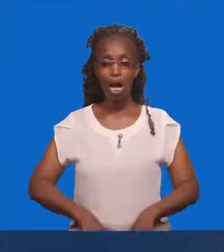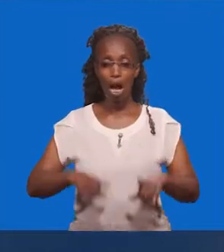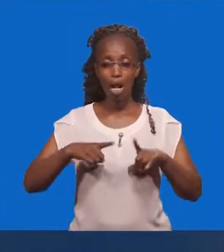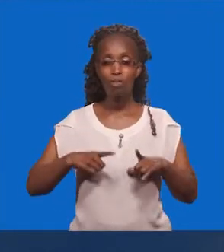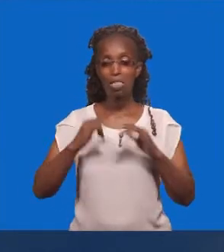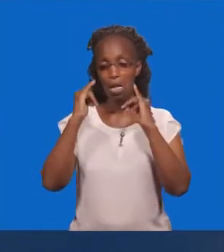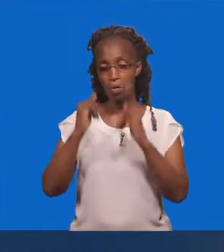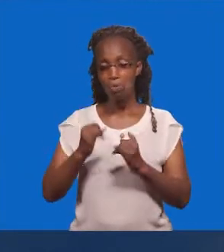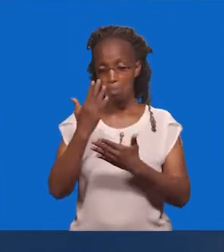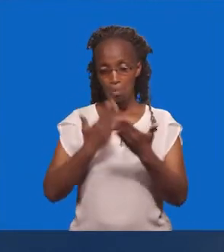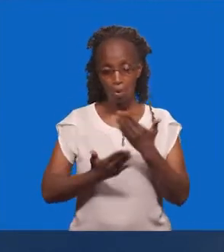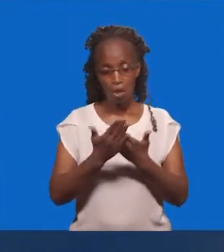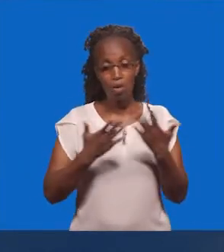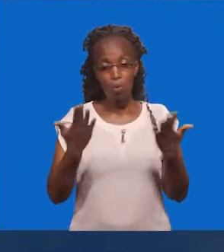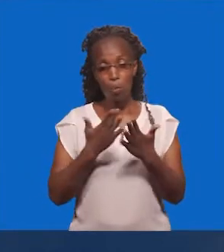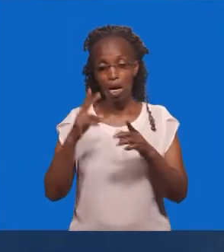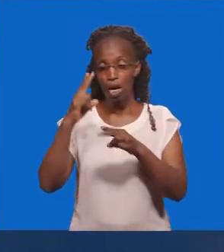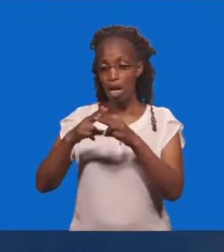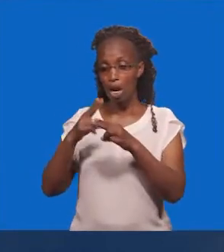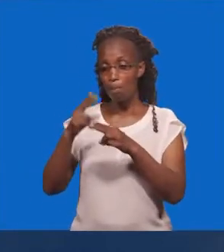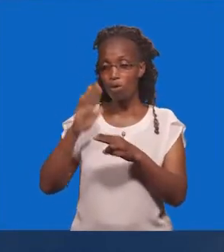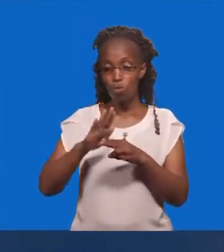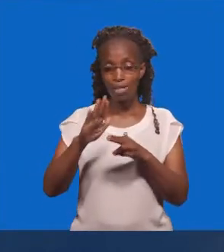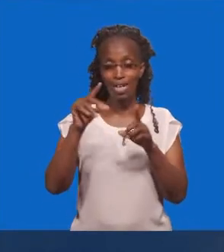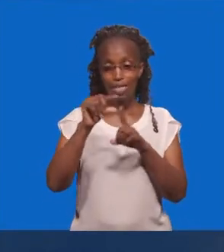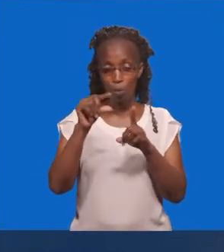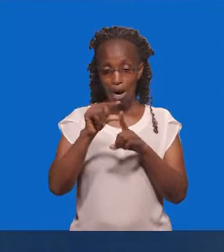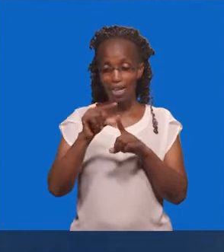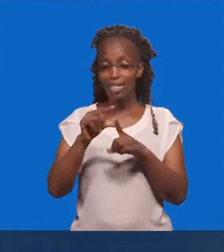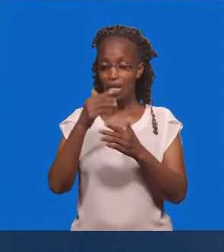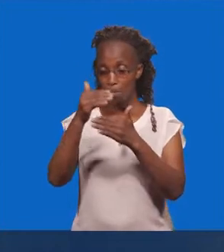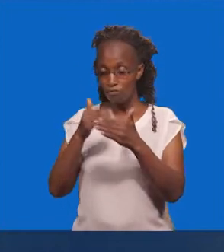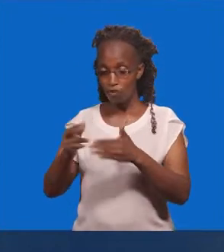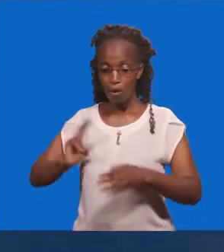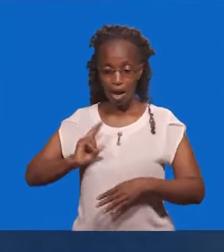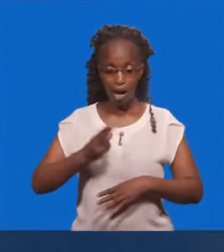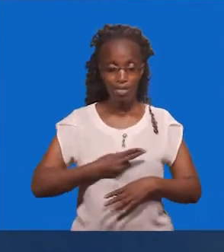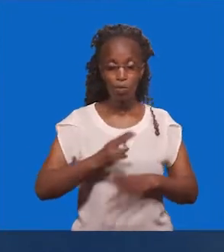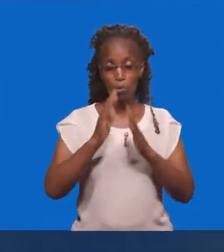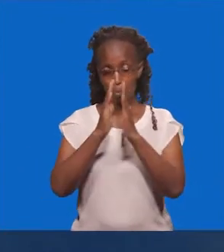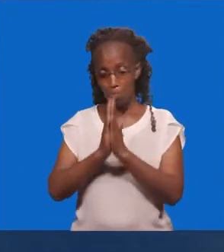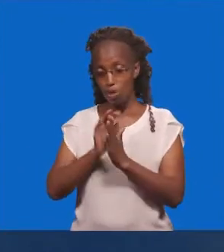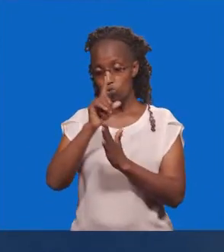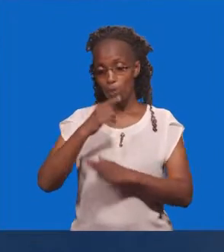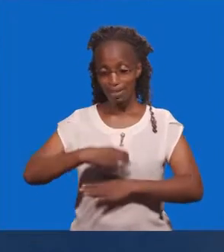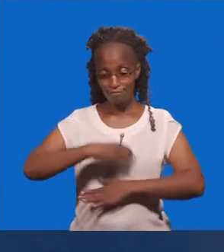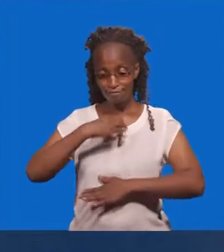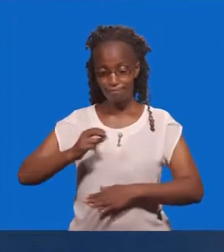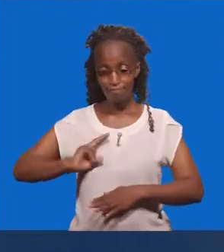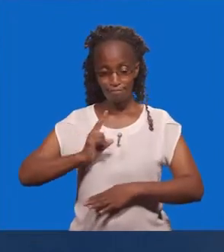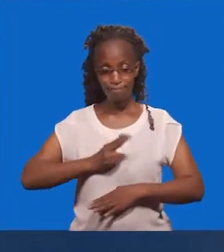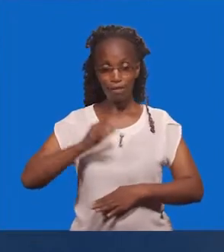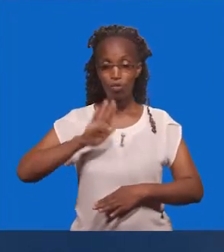Na ni asubu ingine ambayo neno lako Liko mbeleze yetu Ni na kuomba ili mungu ishemi lele Ukawweze kutembelea roo wako